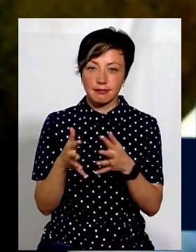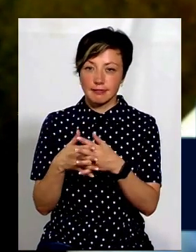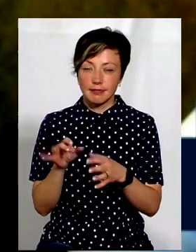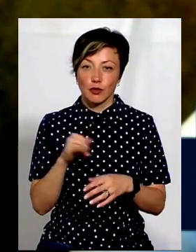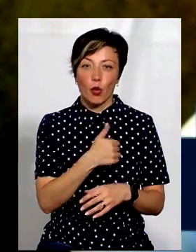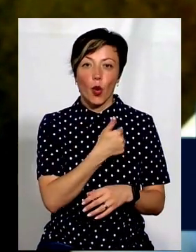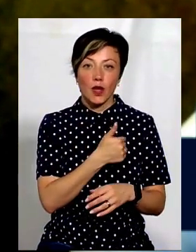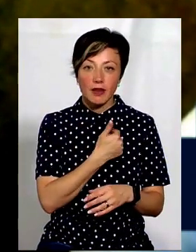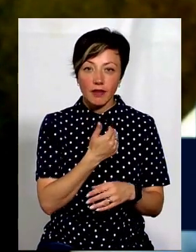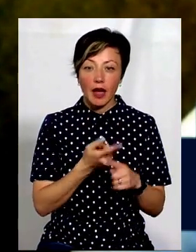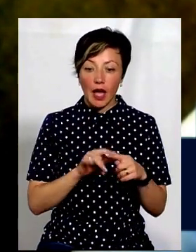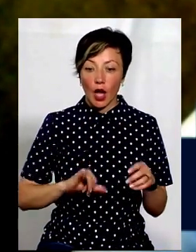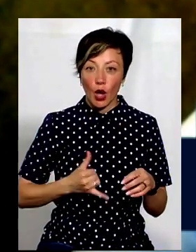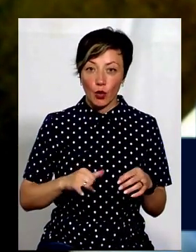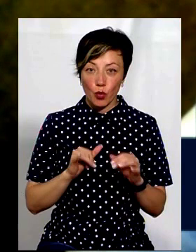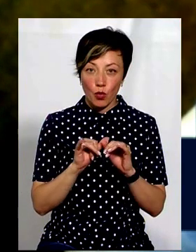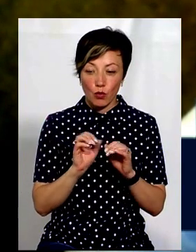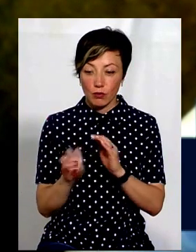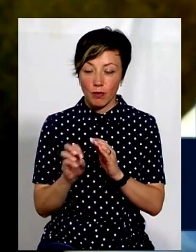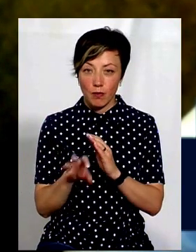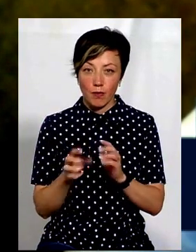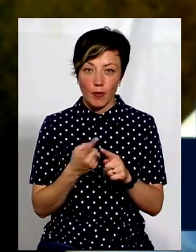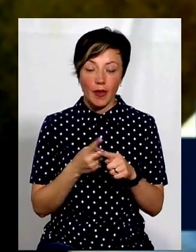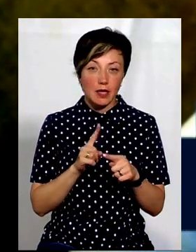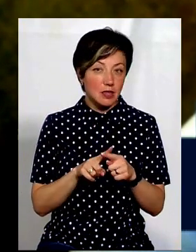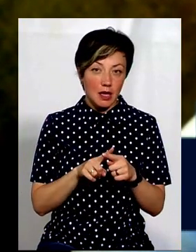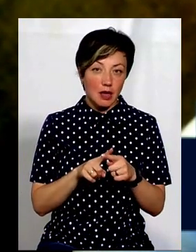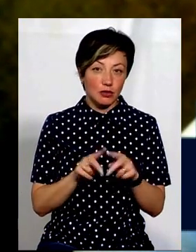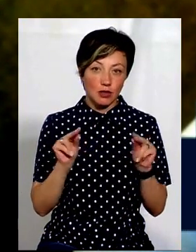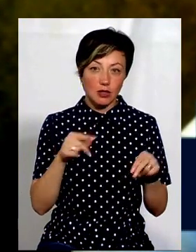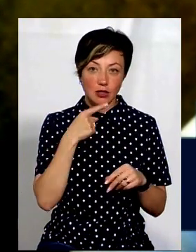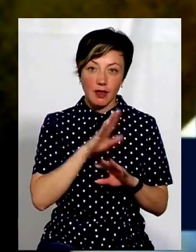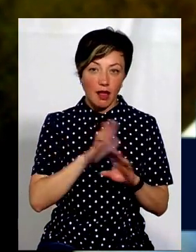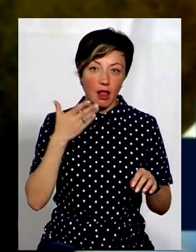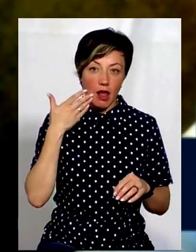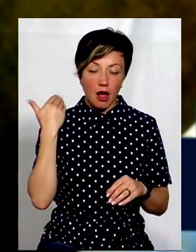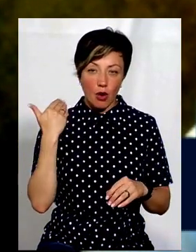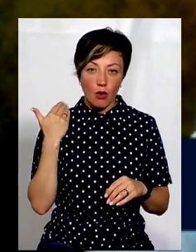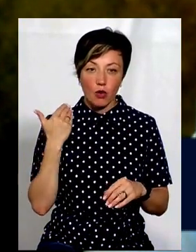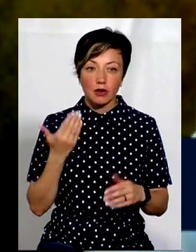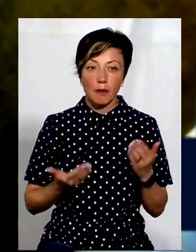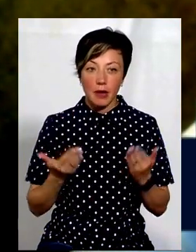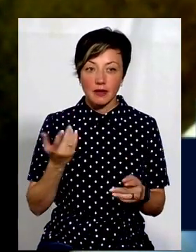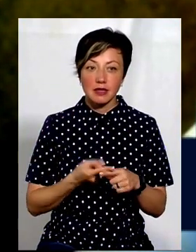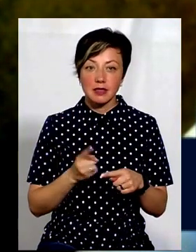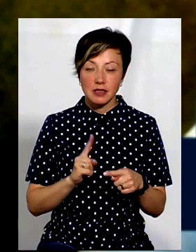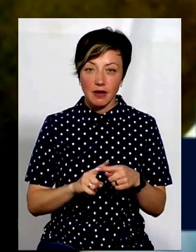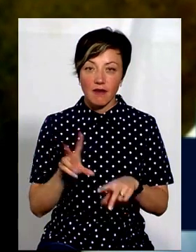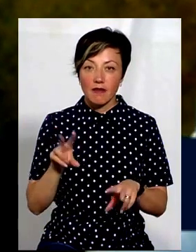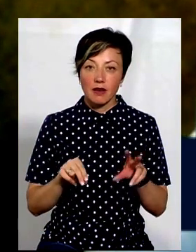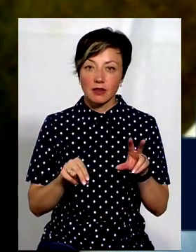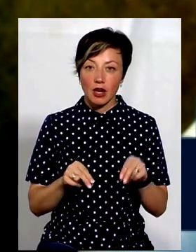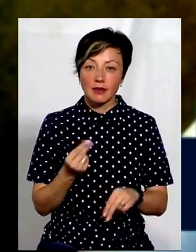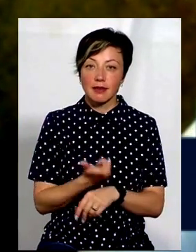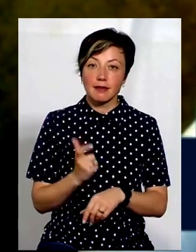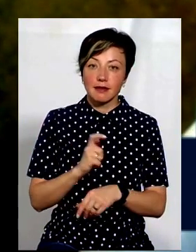того, щоб він хотів відкладати цю ікру. Це, ну, скажу, відверто не так легко. Тому, напевно, що це і вважається